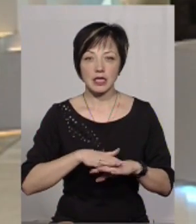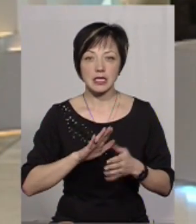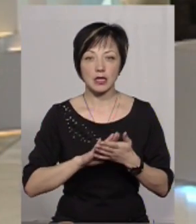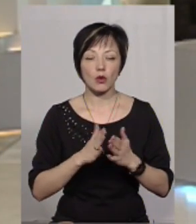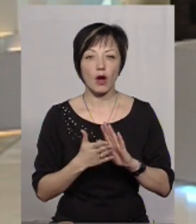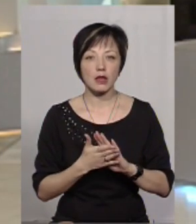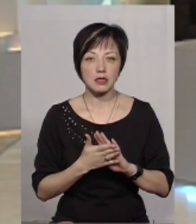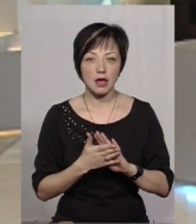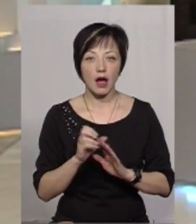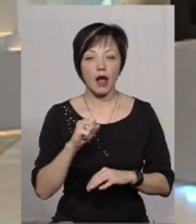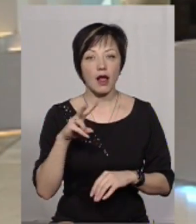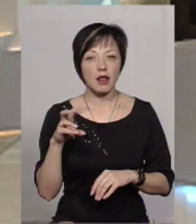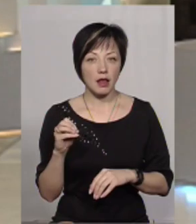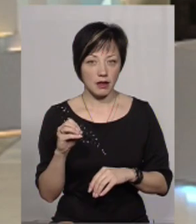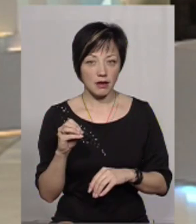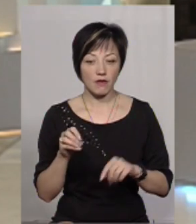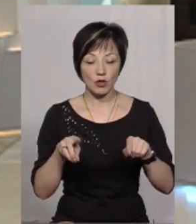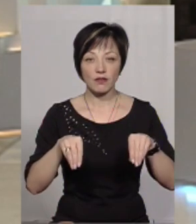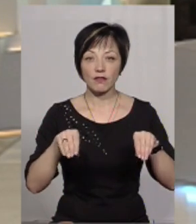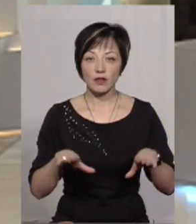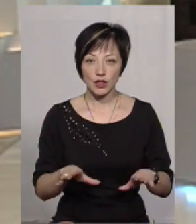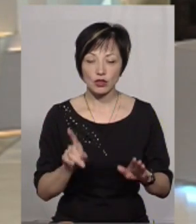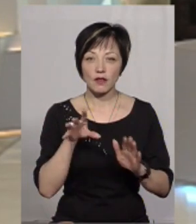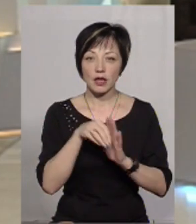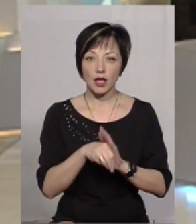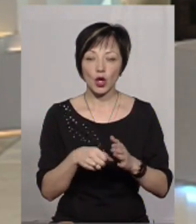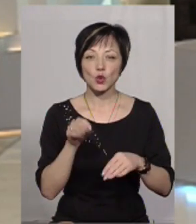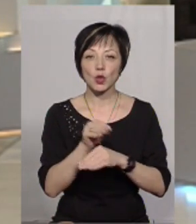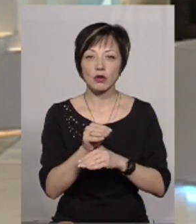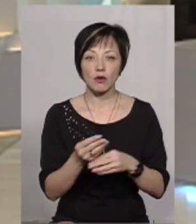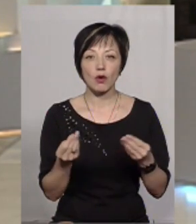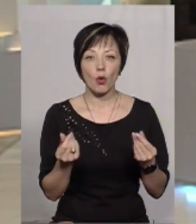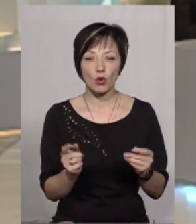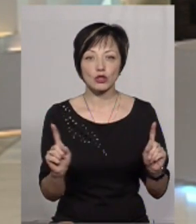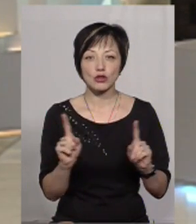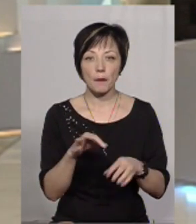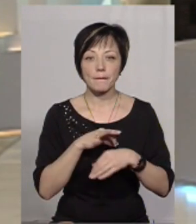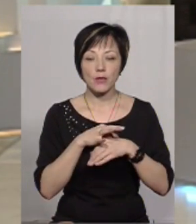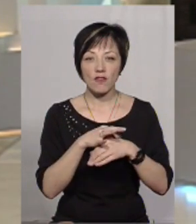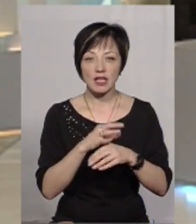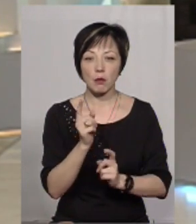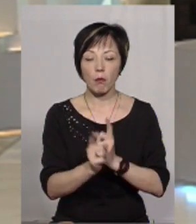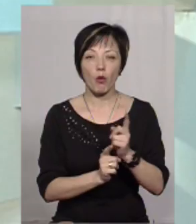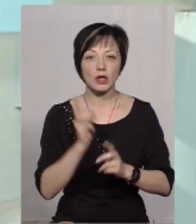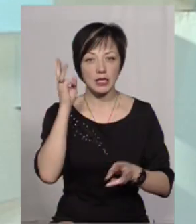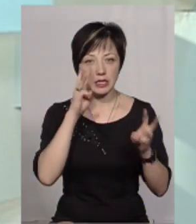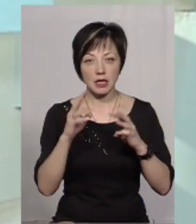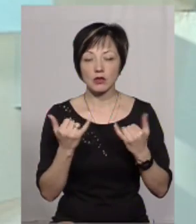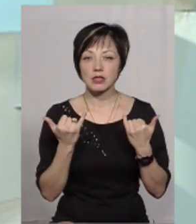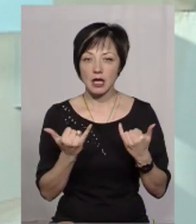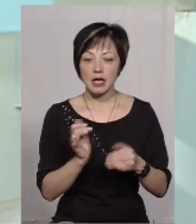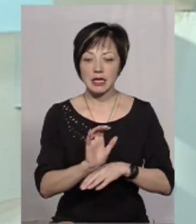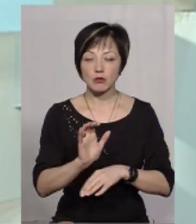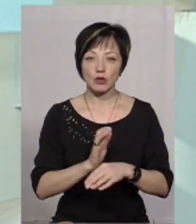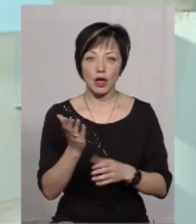ситуації, але вони вирішили, що вони вкладають додаткові кошти для того, щоб провести модернізацію. І зараз